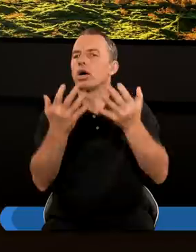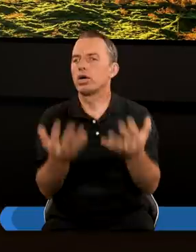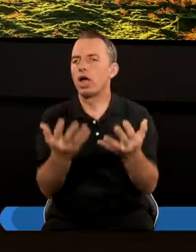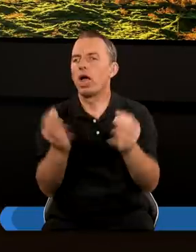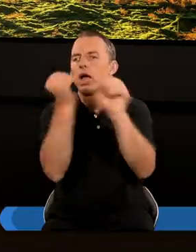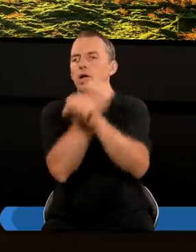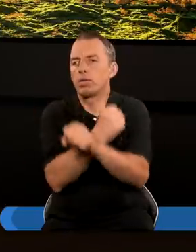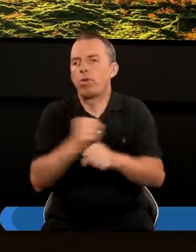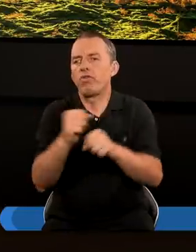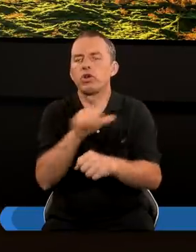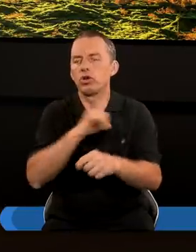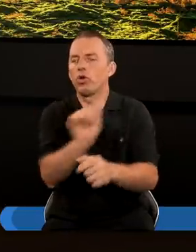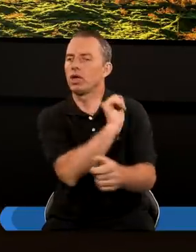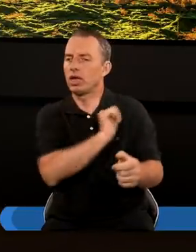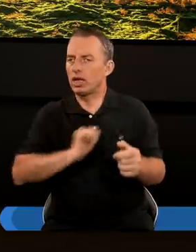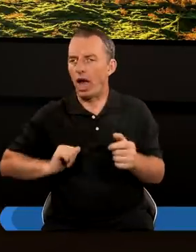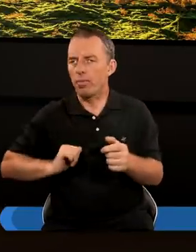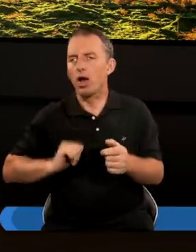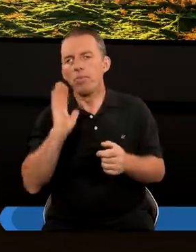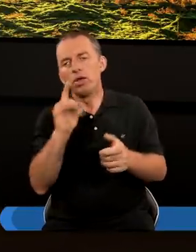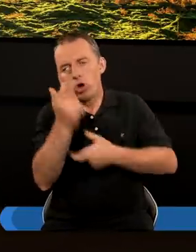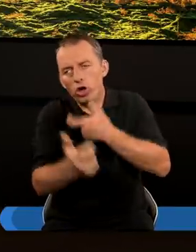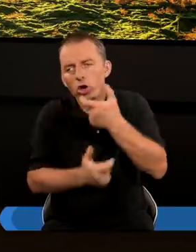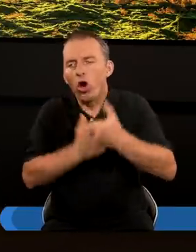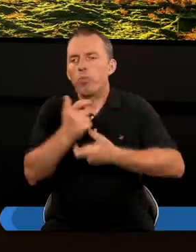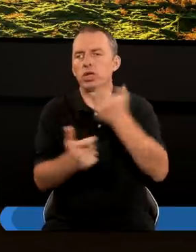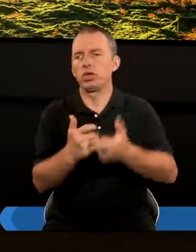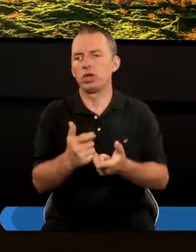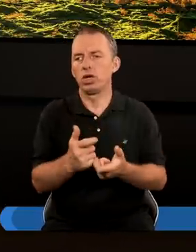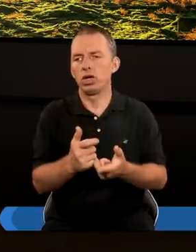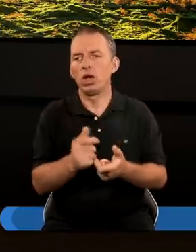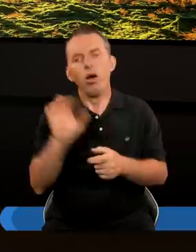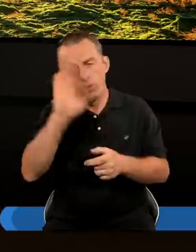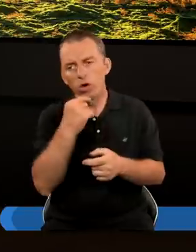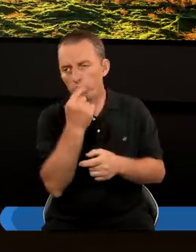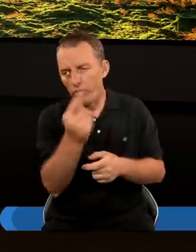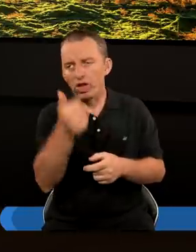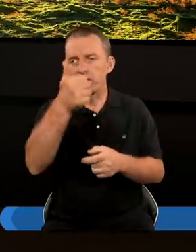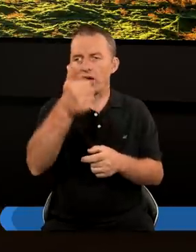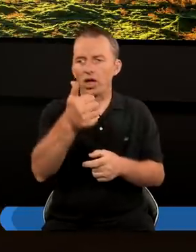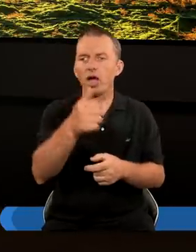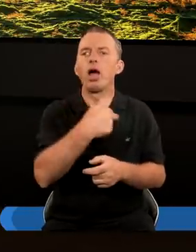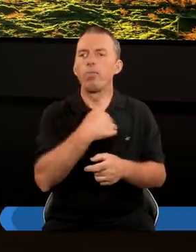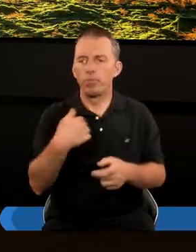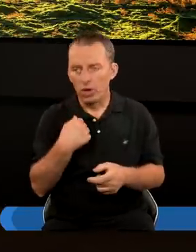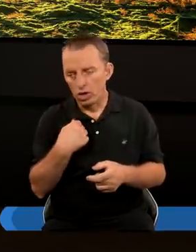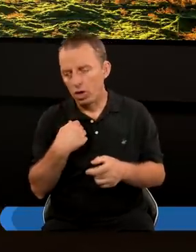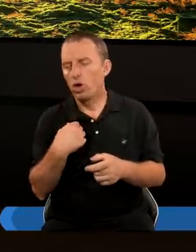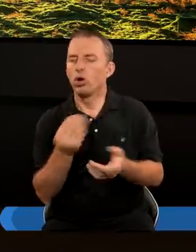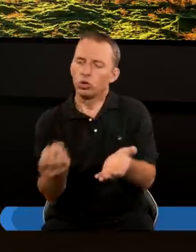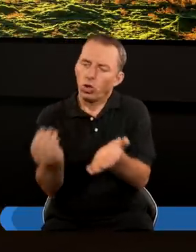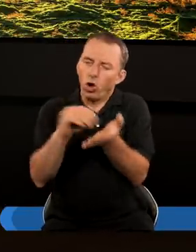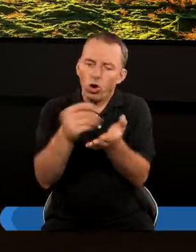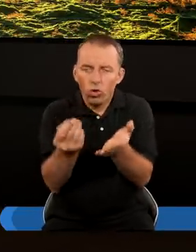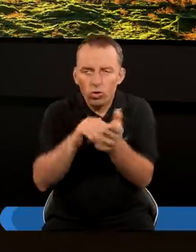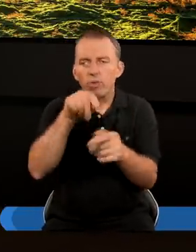chce zbawić się sam Będziemy coś robić Pan Bóg powiedział jedno Ale my jeszcze do